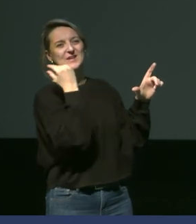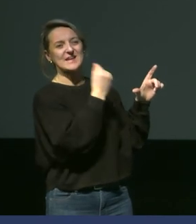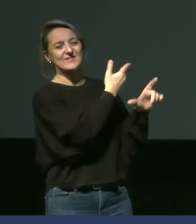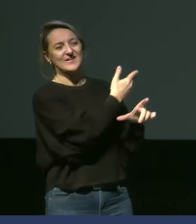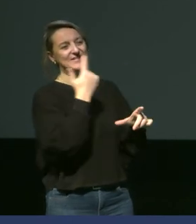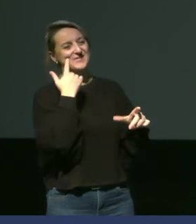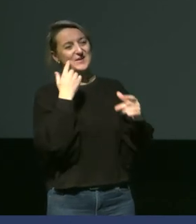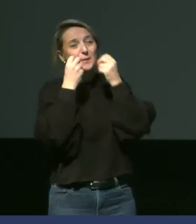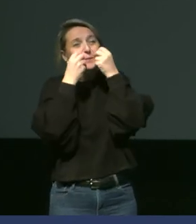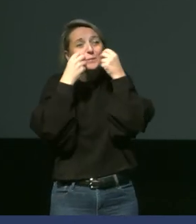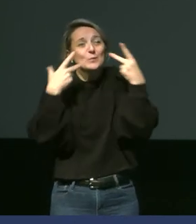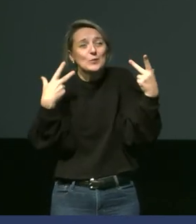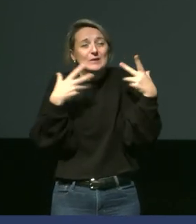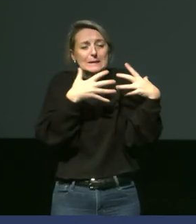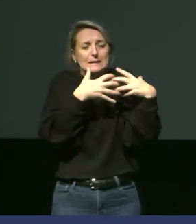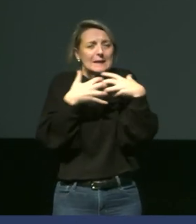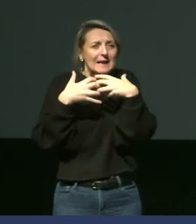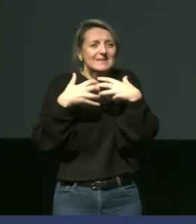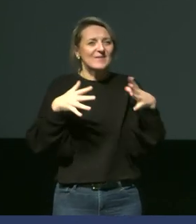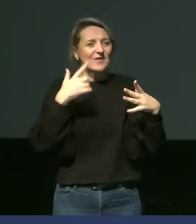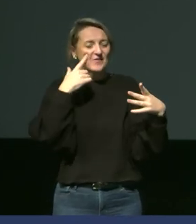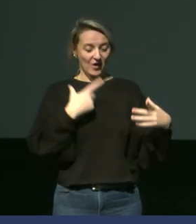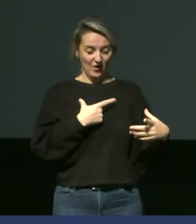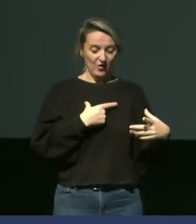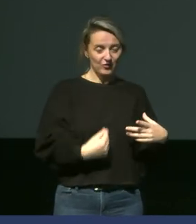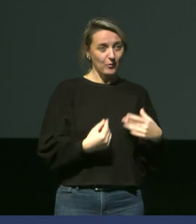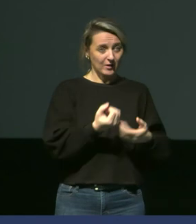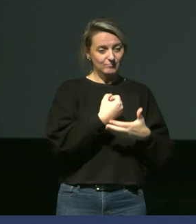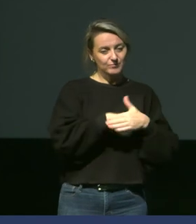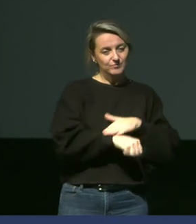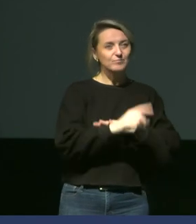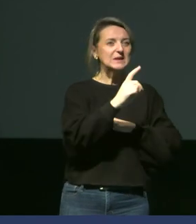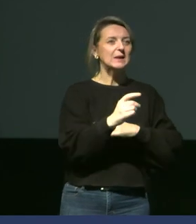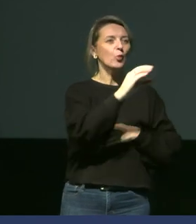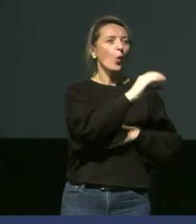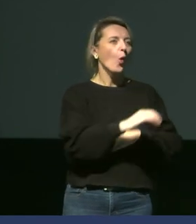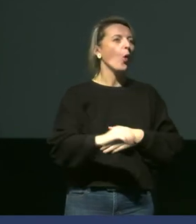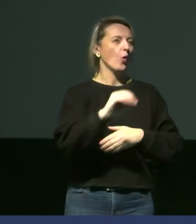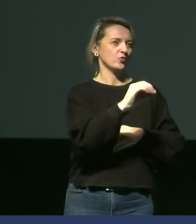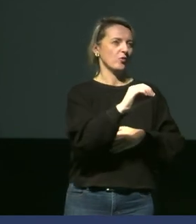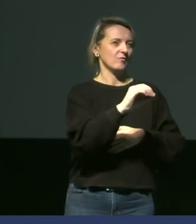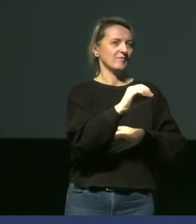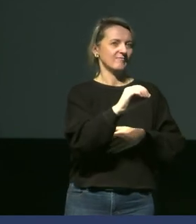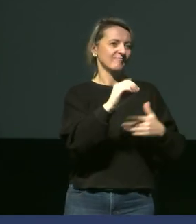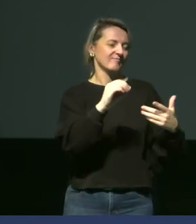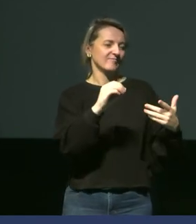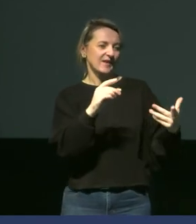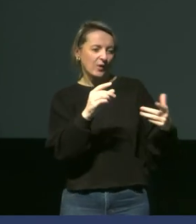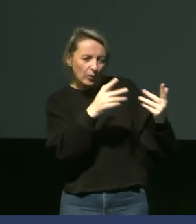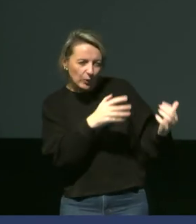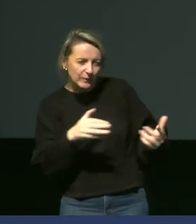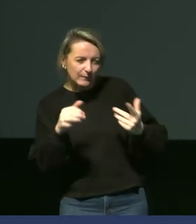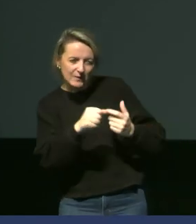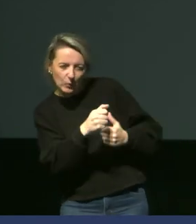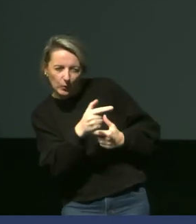moustaches sont gelées. Mais les femelles viennent mettre bas début octobre et puis on comptabilise les veaux que l'on peut observer.